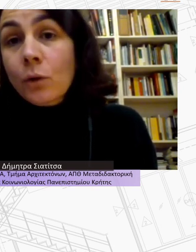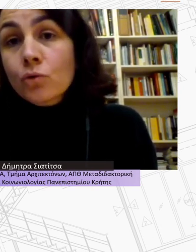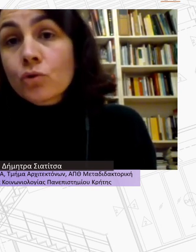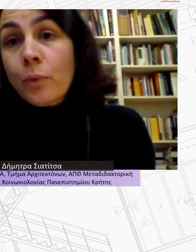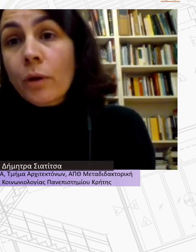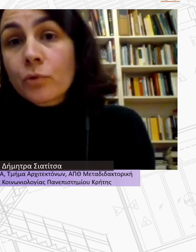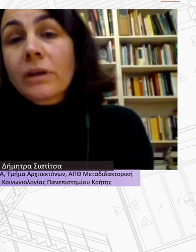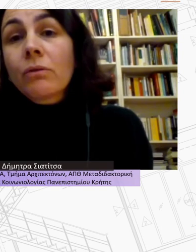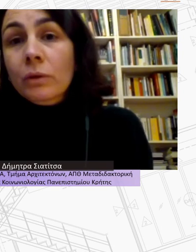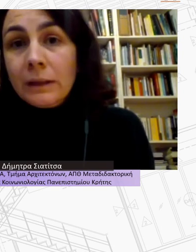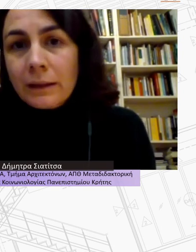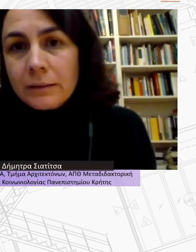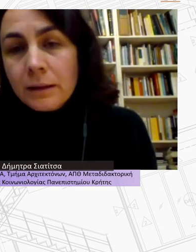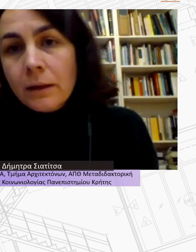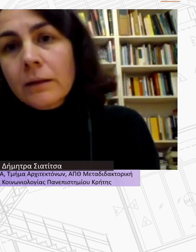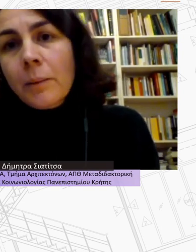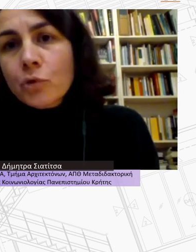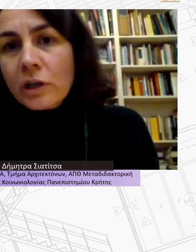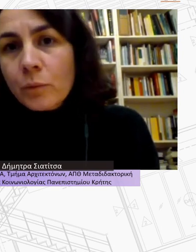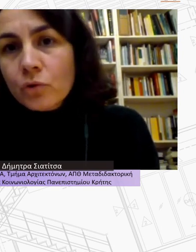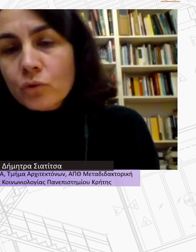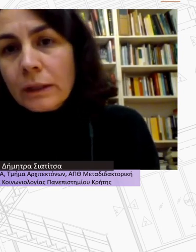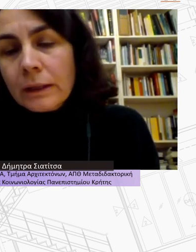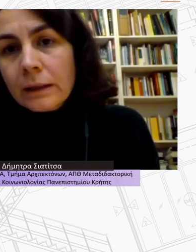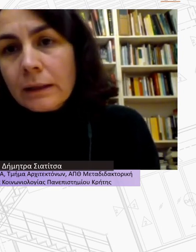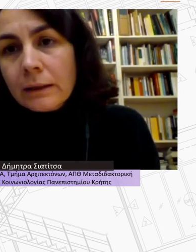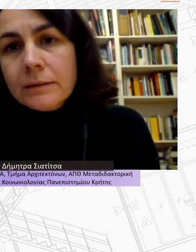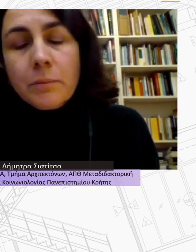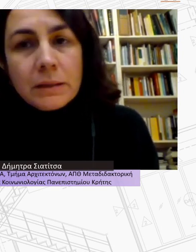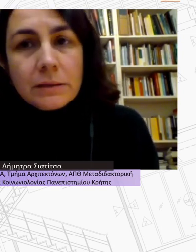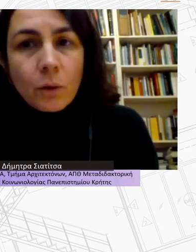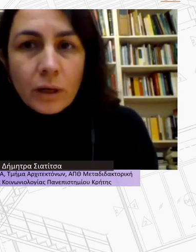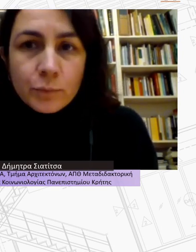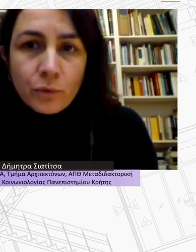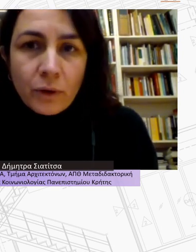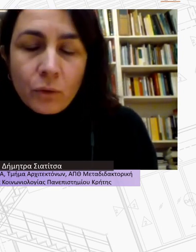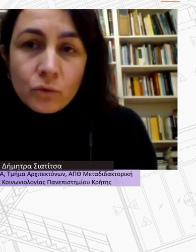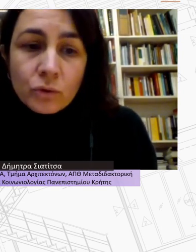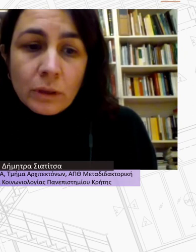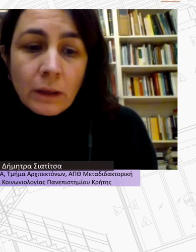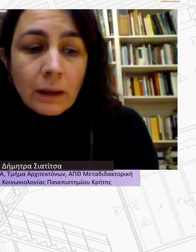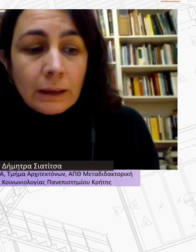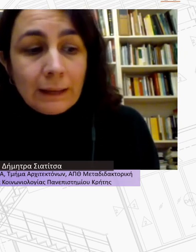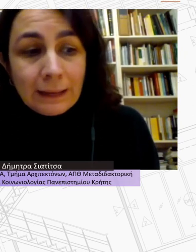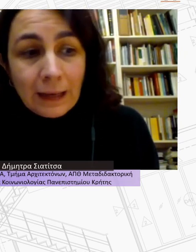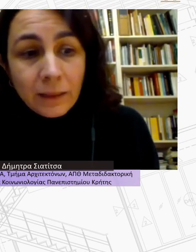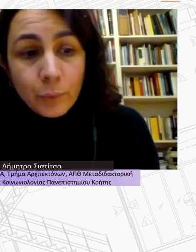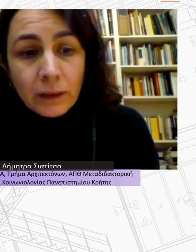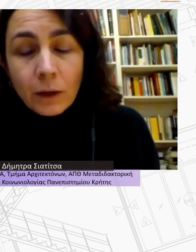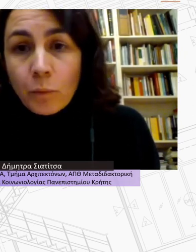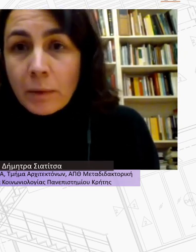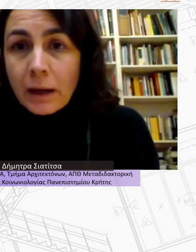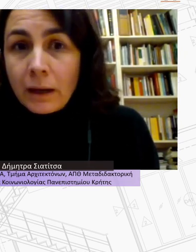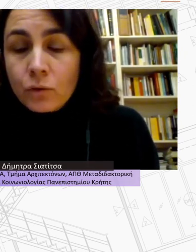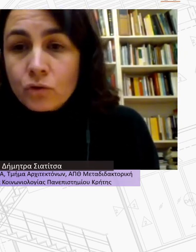αναγκάζει και όλους τους υπόλοιπους ιδιοκτήτες να προσαρμόζουν τις τιμές της αγοράς προφανώς για την Ελλάδα